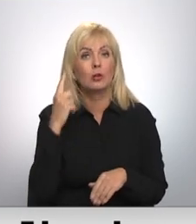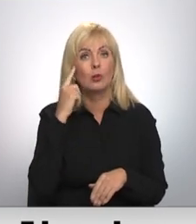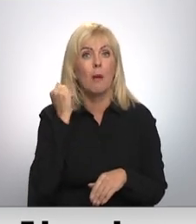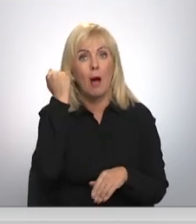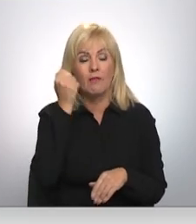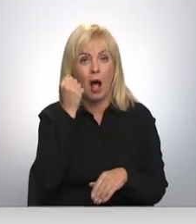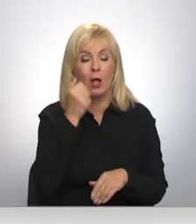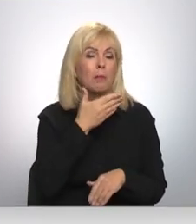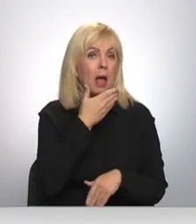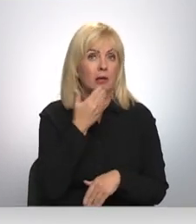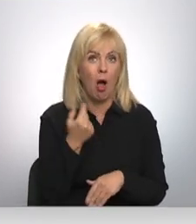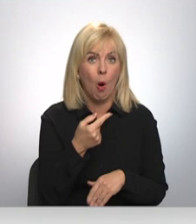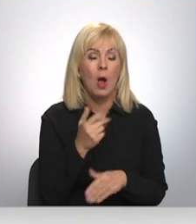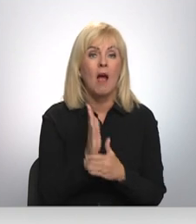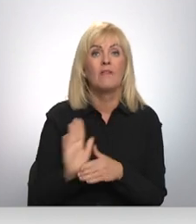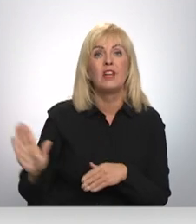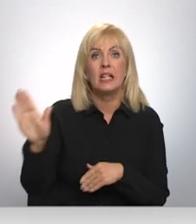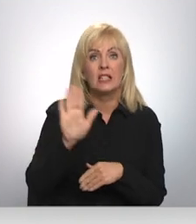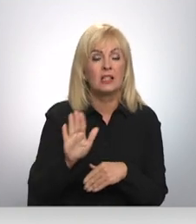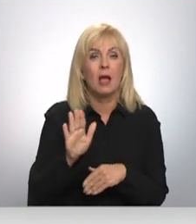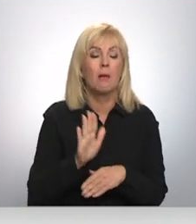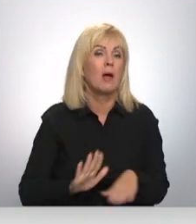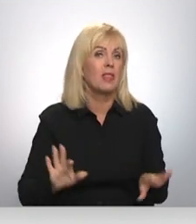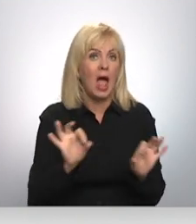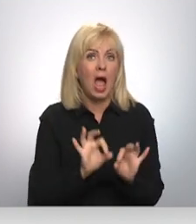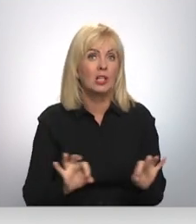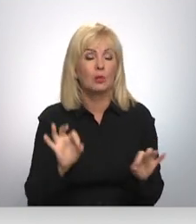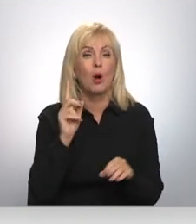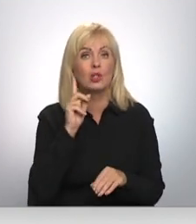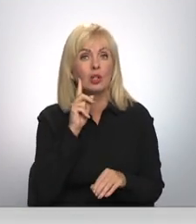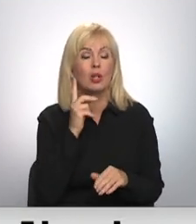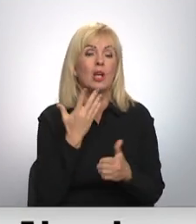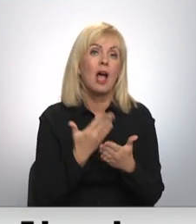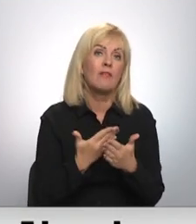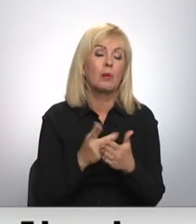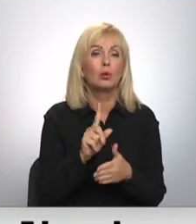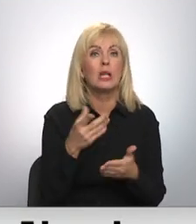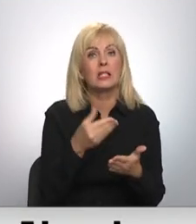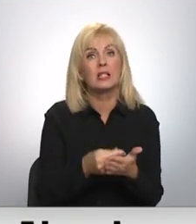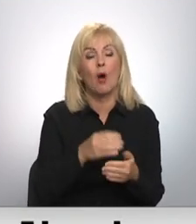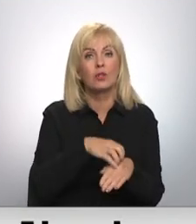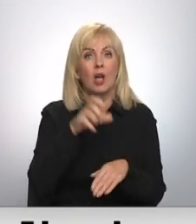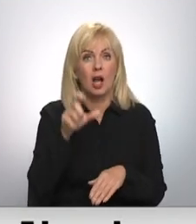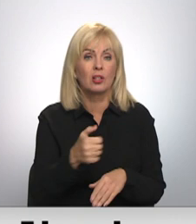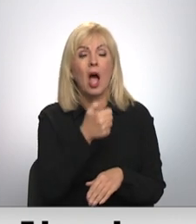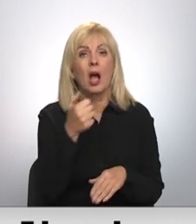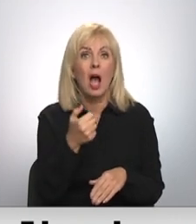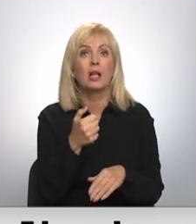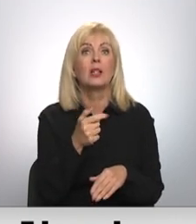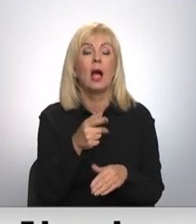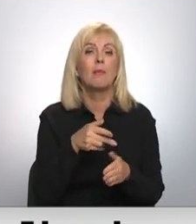noteikti nav un es domāju, ka arī vidzemē es nēšu šobrīd neko dzirdēju, jo vienīgi ir kāds savs ārsts, pie kā gadu gadiem ir iets.